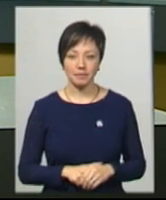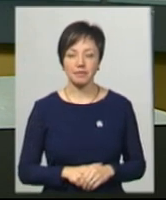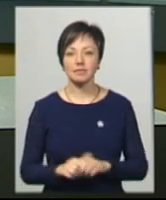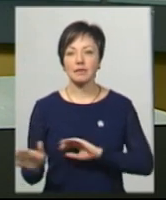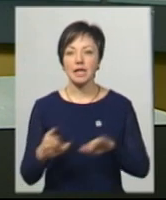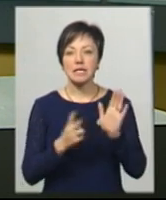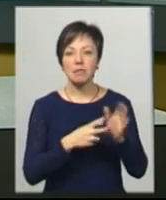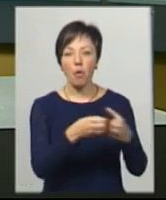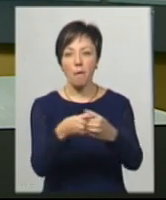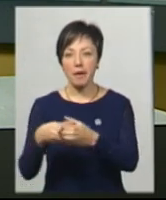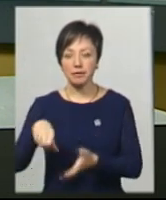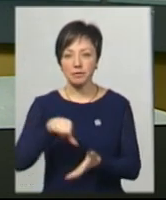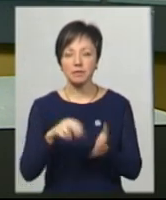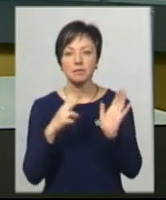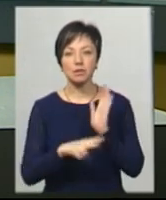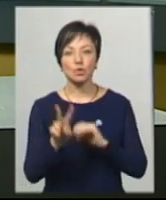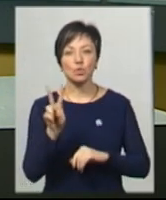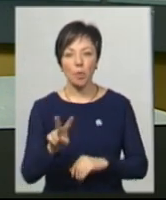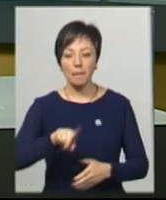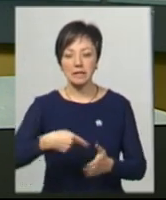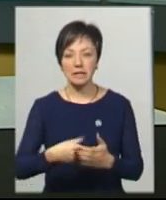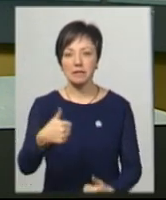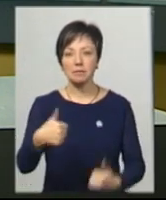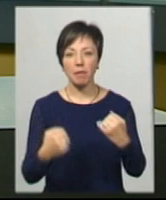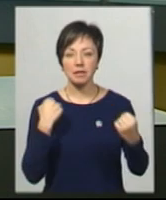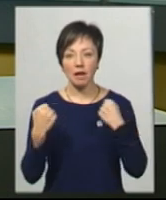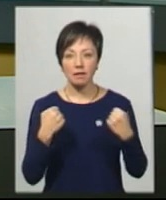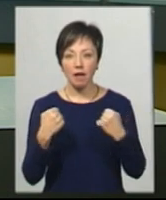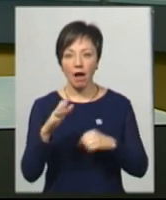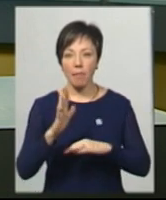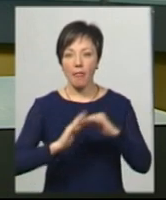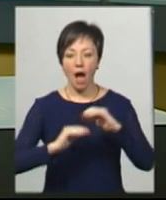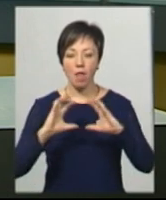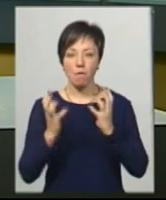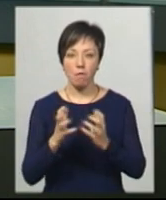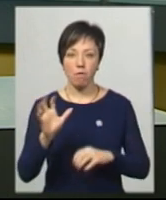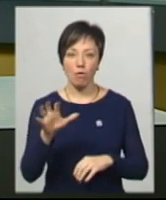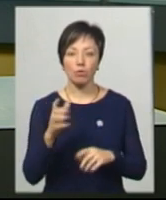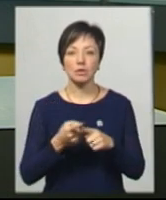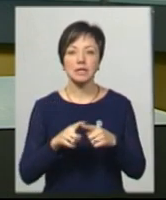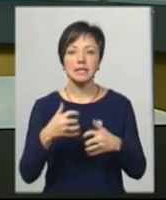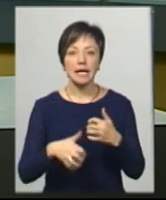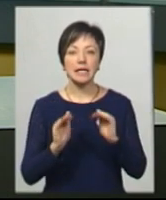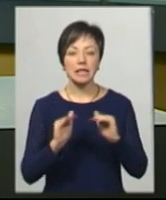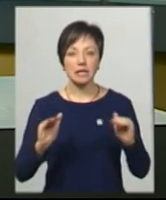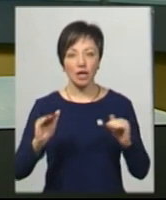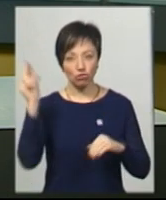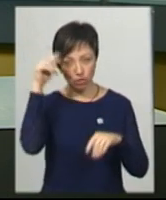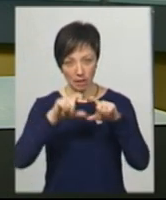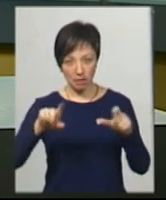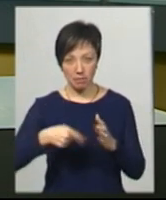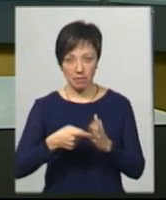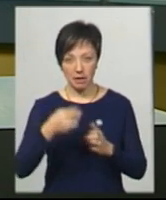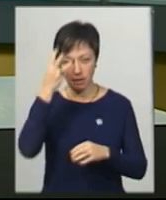Сім команд взяли участь у 72-й міській спартакеаді з гандболу серед юнаків середніх загальноосвітніх шкіл Хмельницького. Змагання